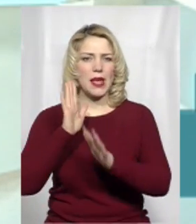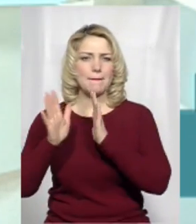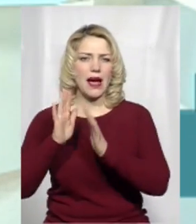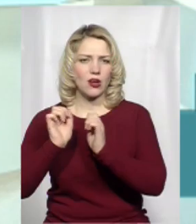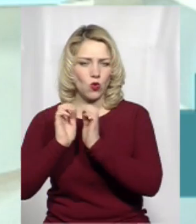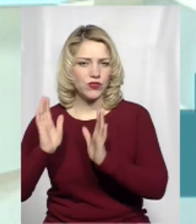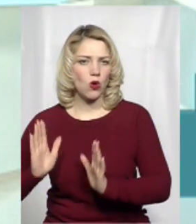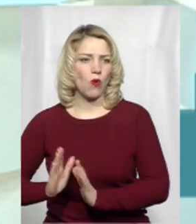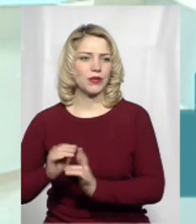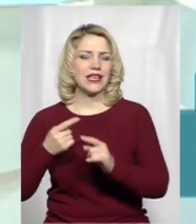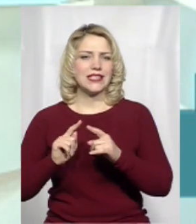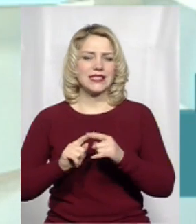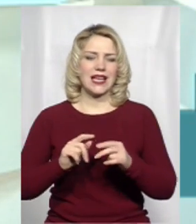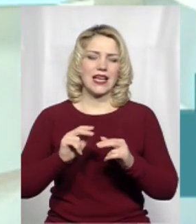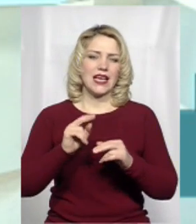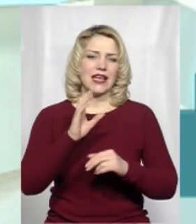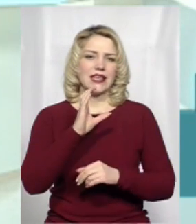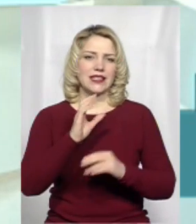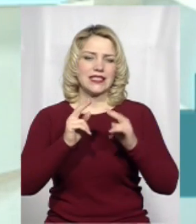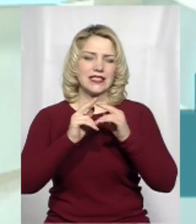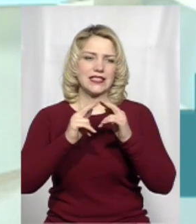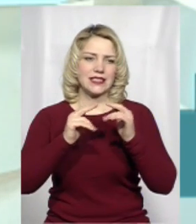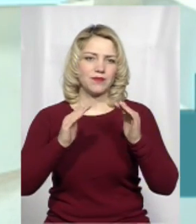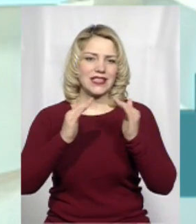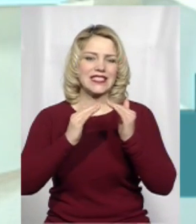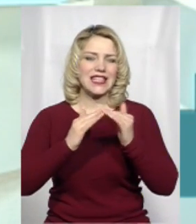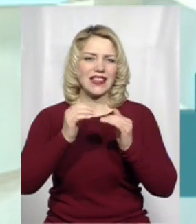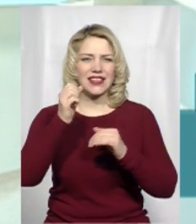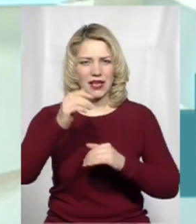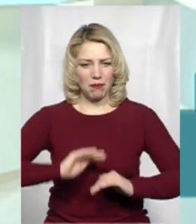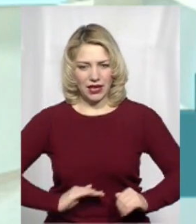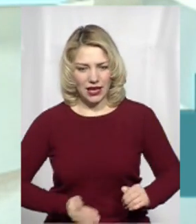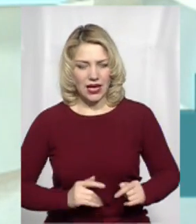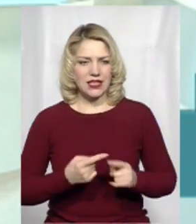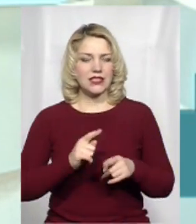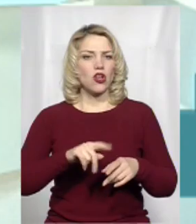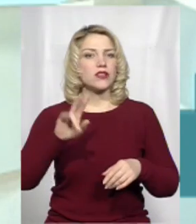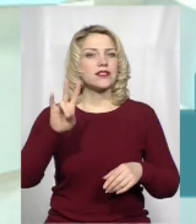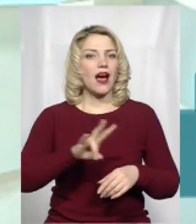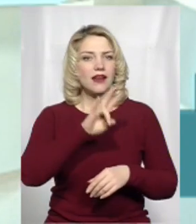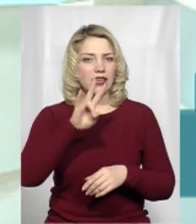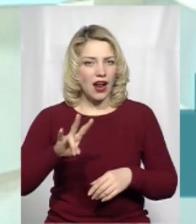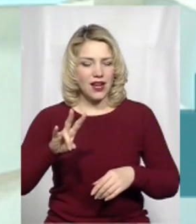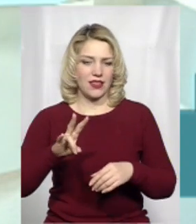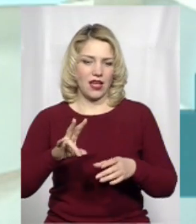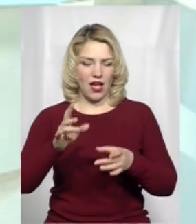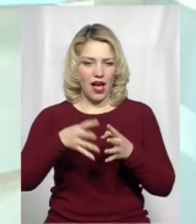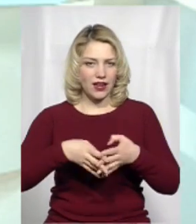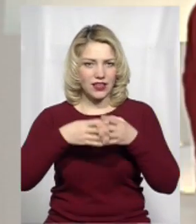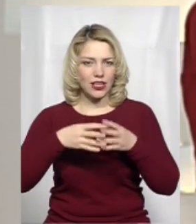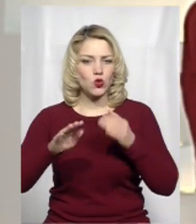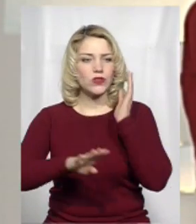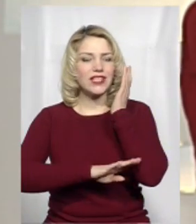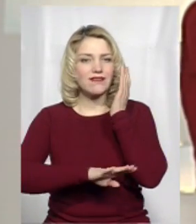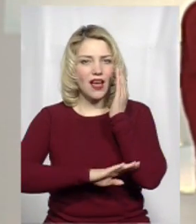садиби, сакральна архітектура, навіть дерев'яна збереглась досить непогано. Не видіть такі